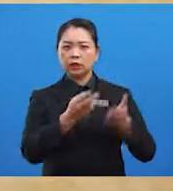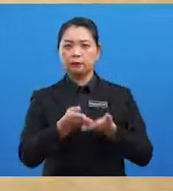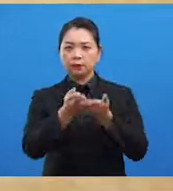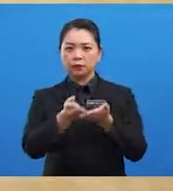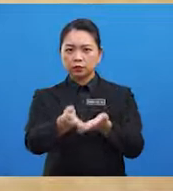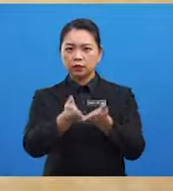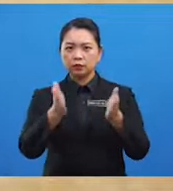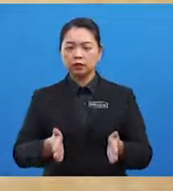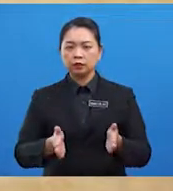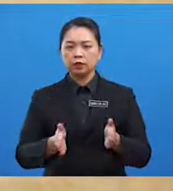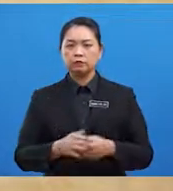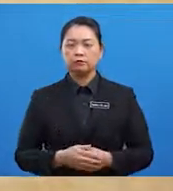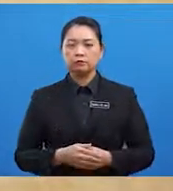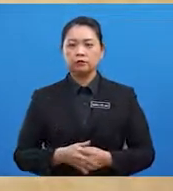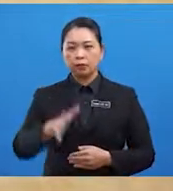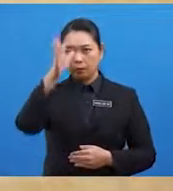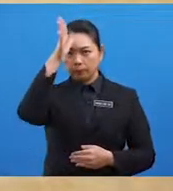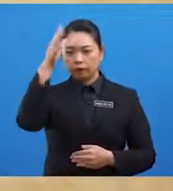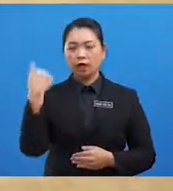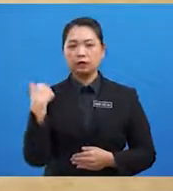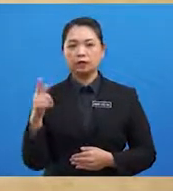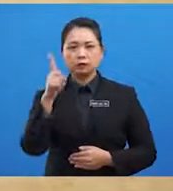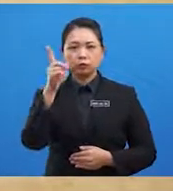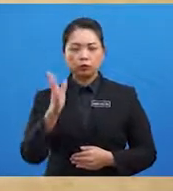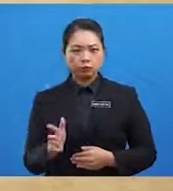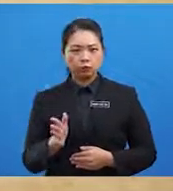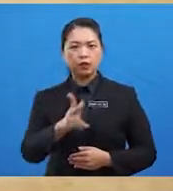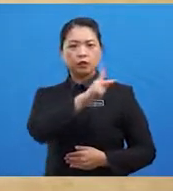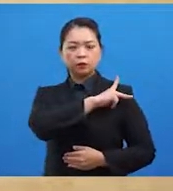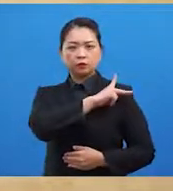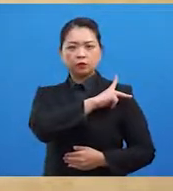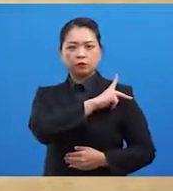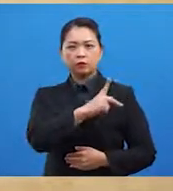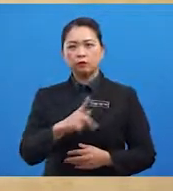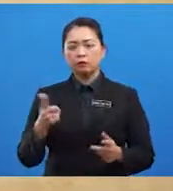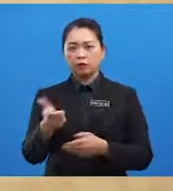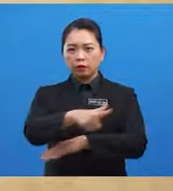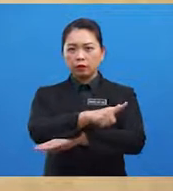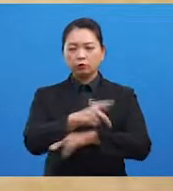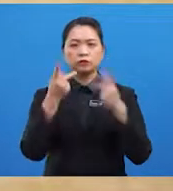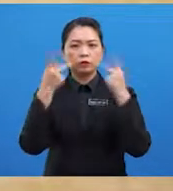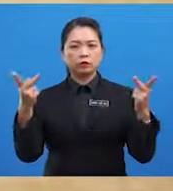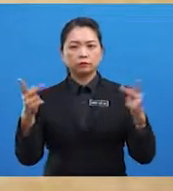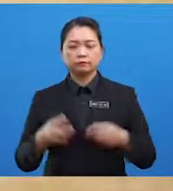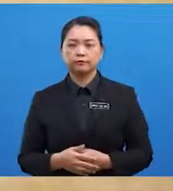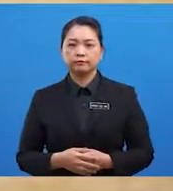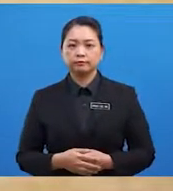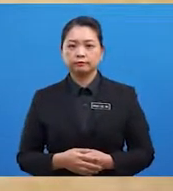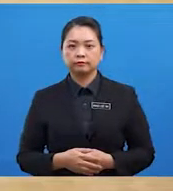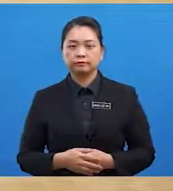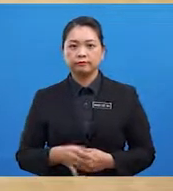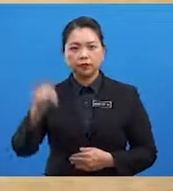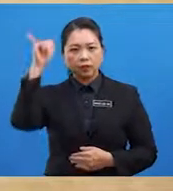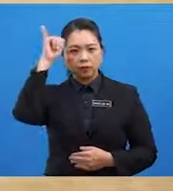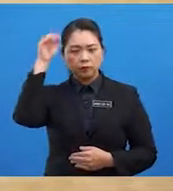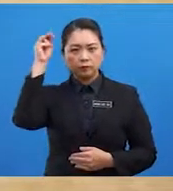Iaitu bapanya adalah seorang kapten laut yang terkenal Ibnu